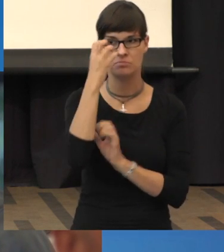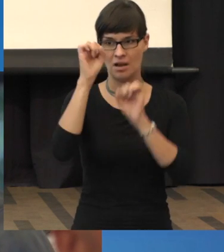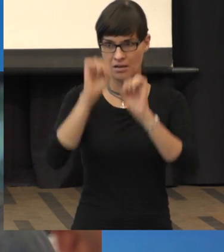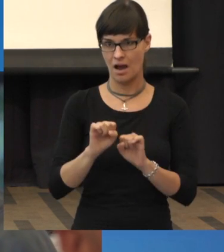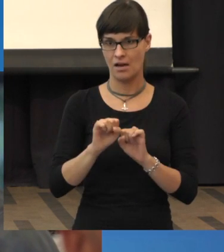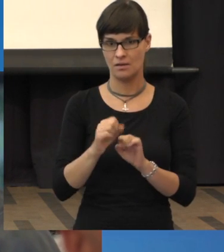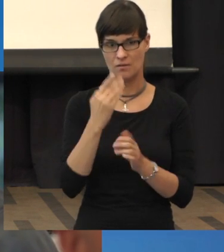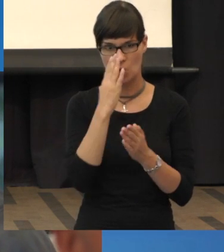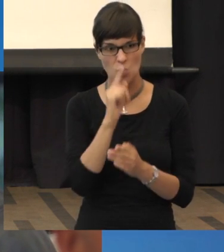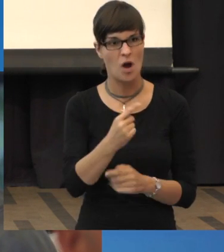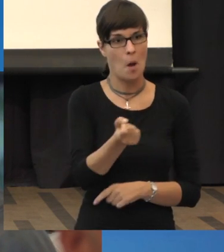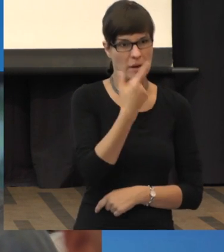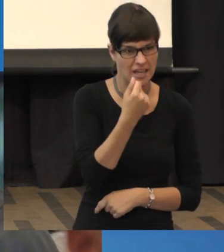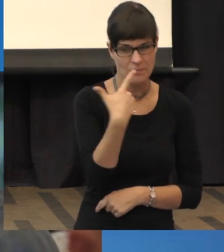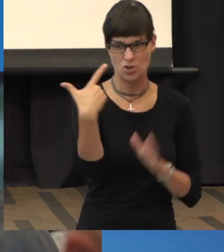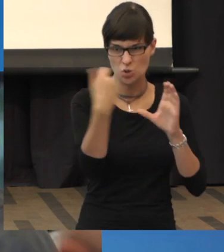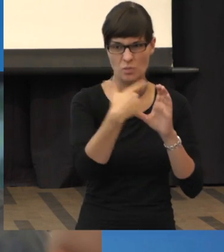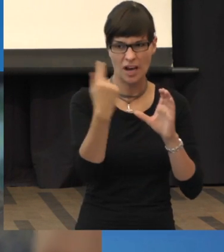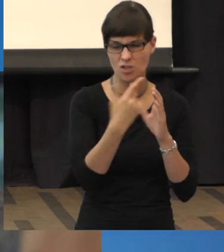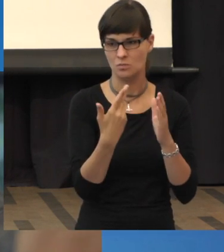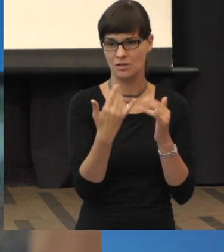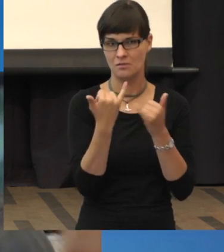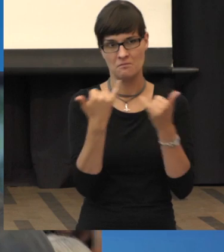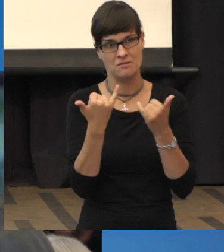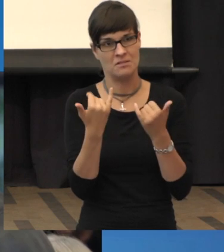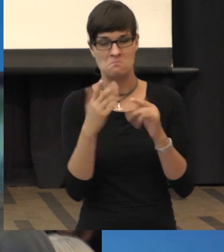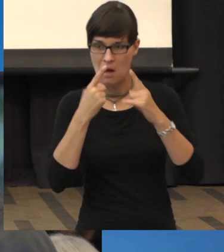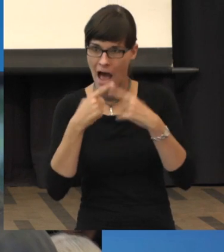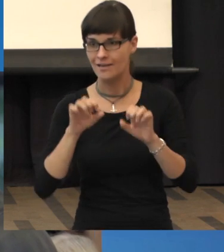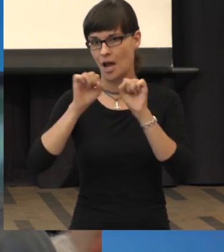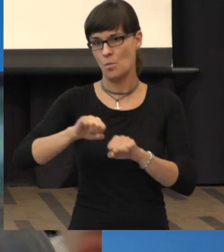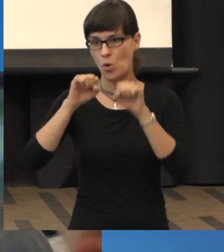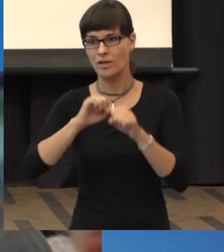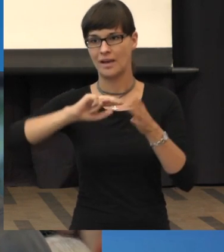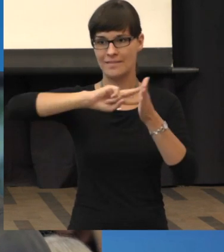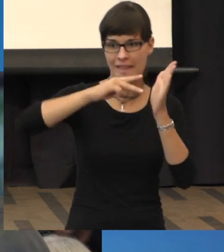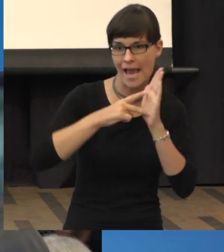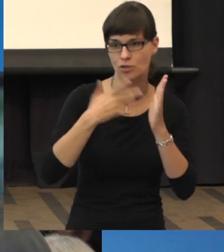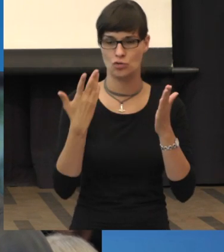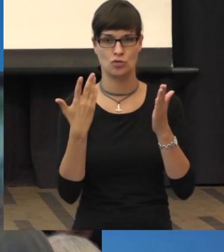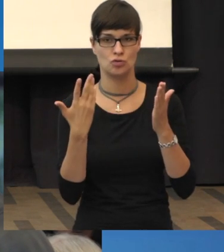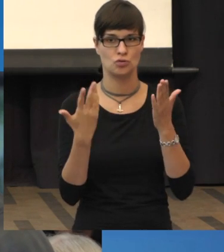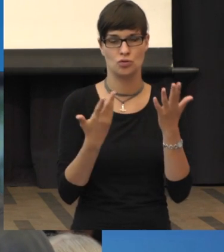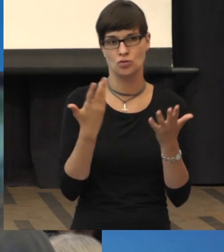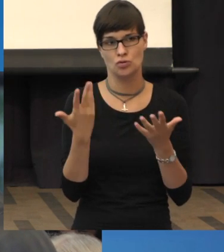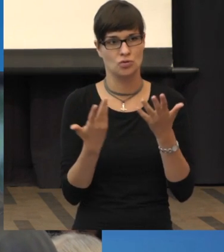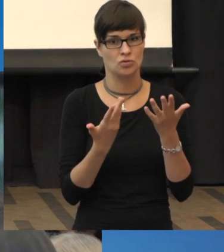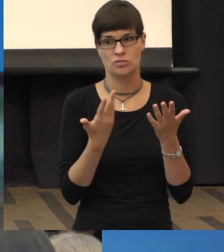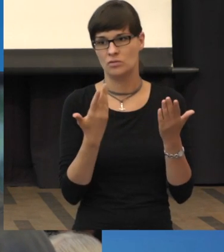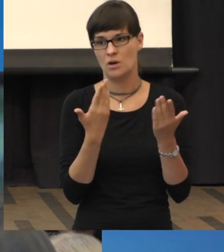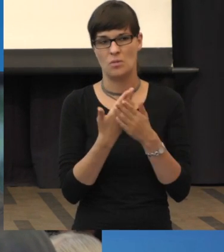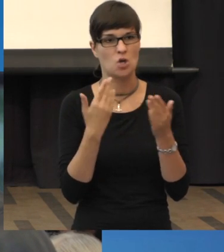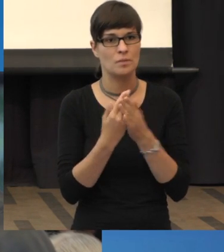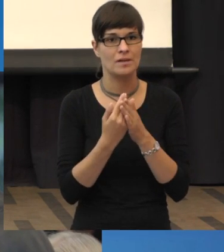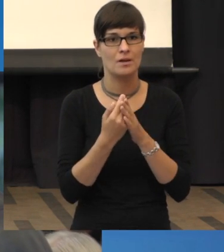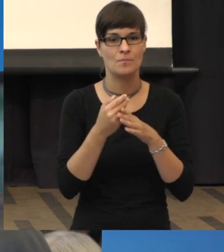Medikamenten oder sonstigen Operationen? Denkt man darüber nach mit, ich will jetzt nicht irgendwas mit Chips